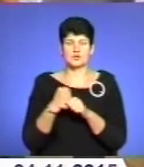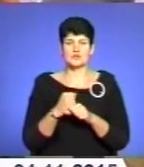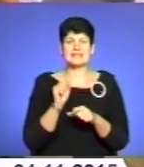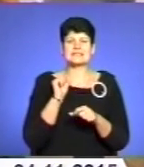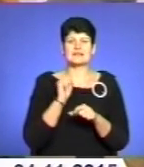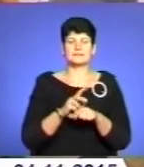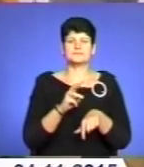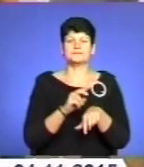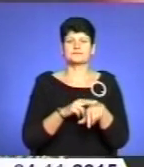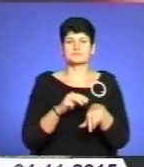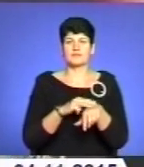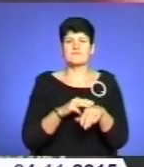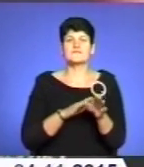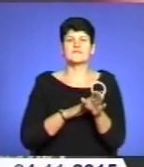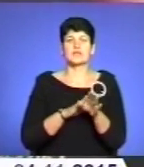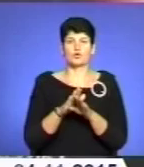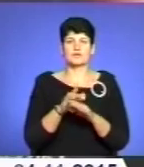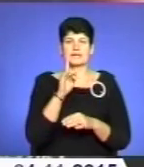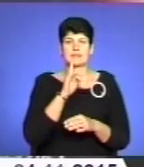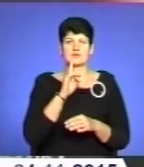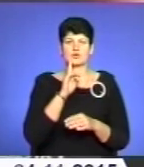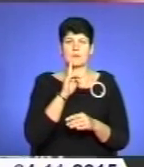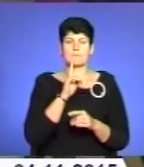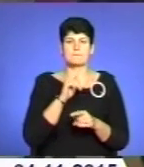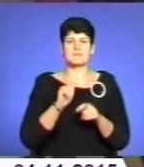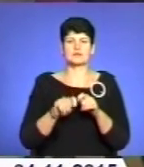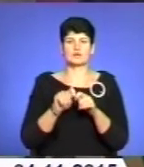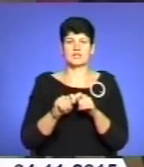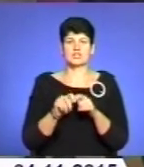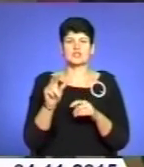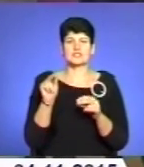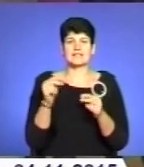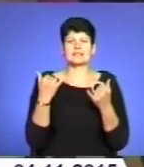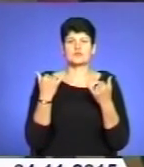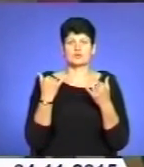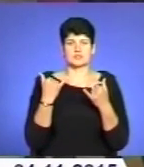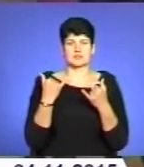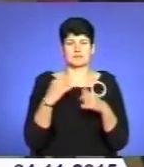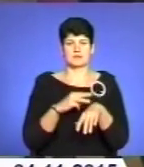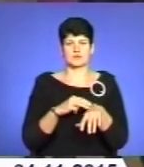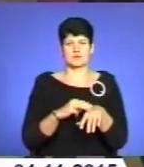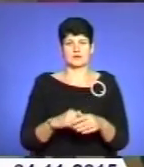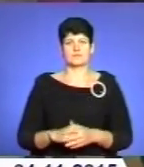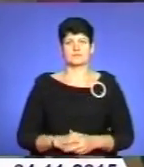правоохоронних органів виконуватимуть тимчасові патрулі з числа нинішніх міліціонерів. Комісія.